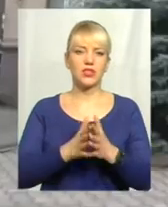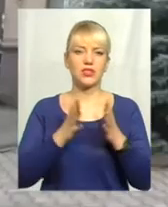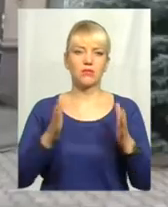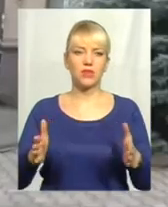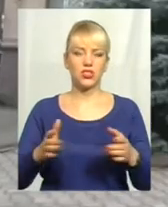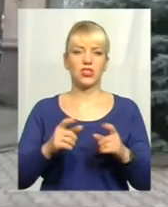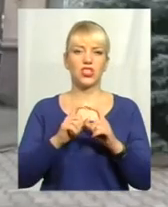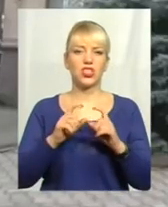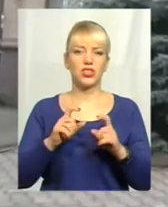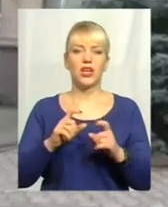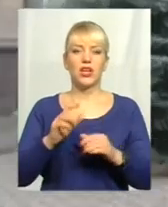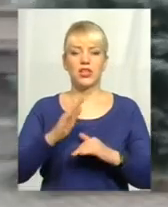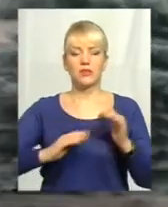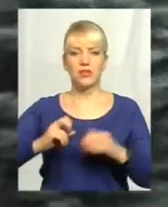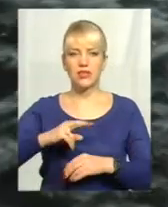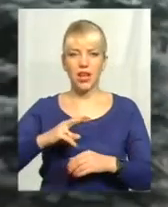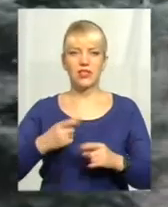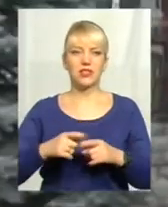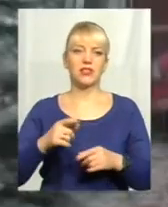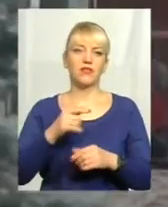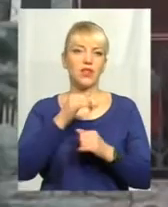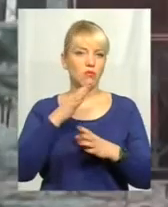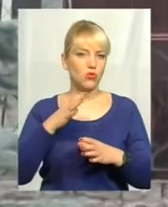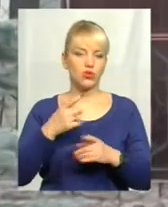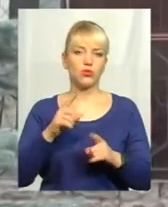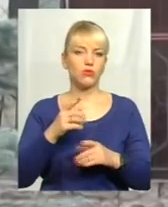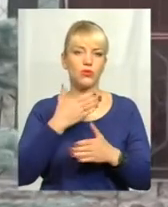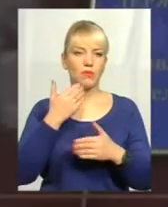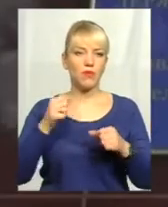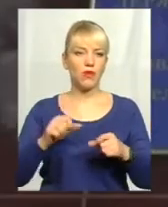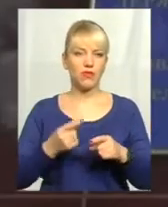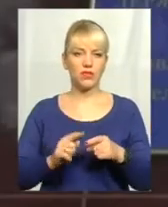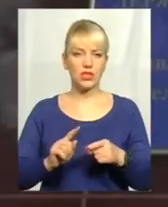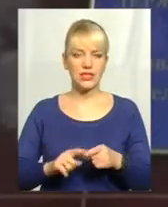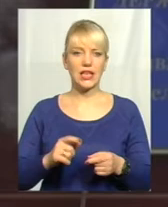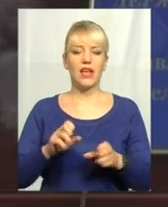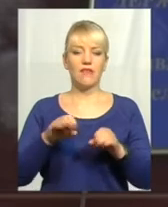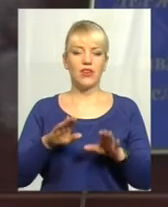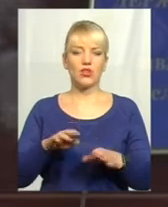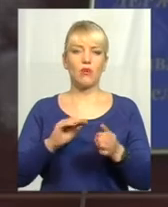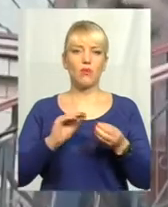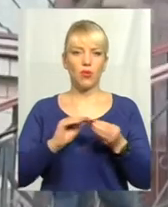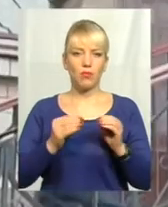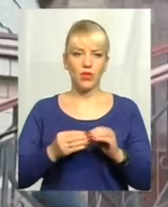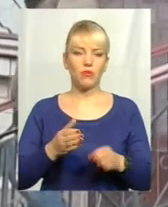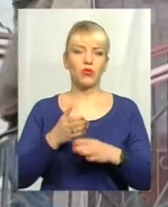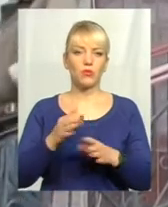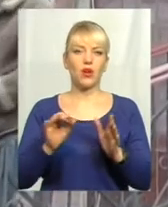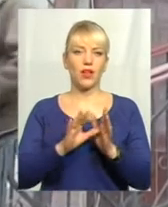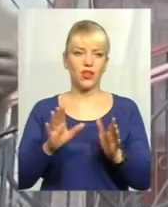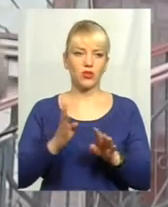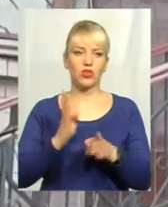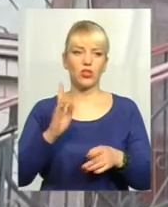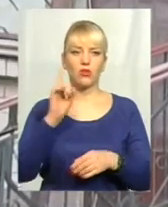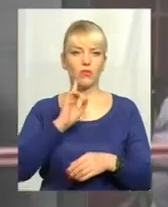сектору не можуть, бо, кажуть, на обласному рівні на це не мають права. Вирішити проблему допоможе електронна черга, але її у цьому управлінні поки